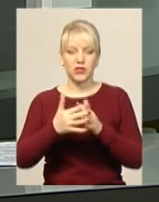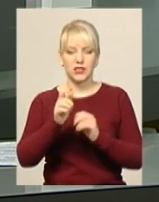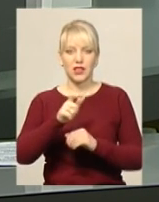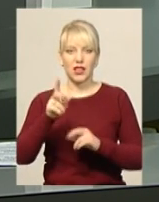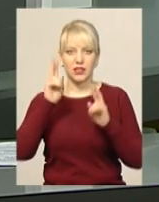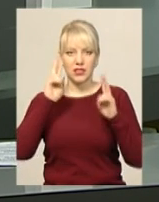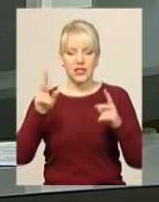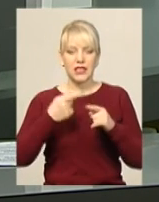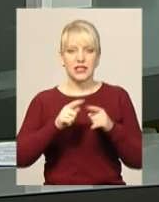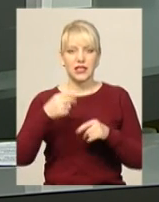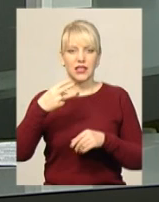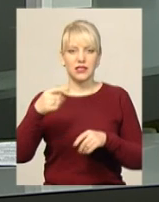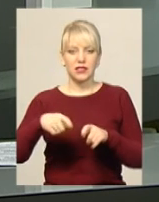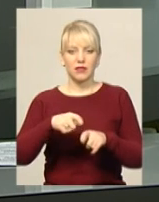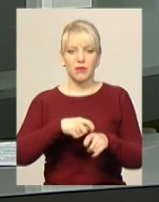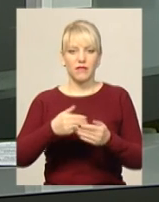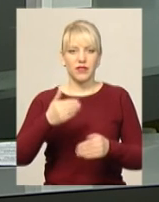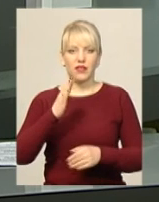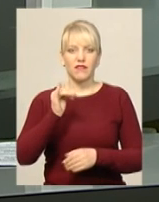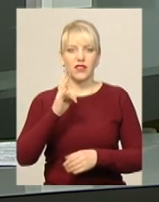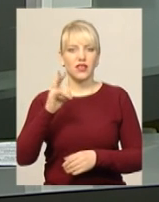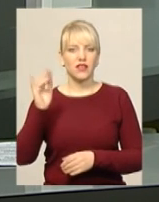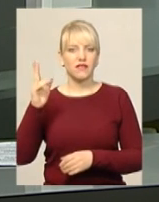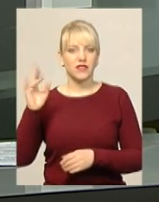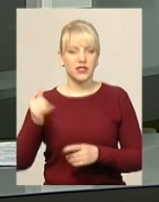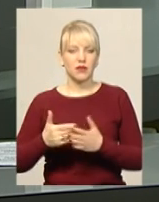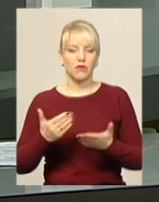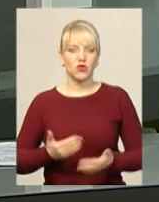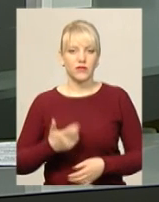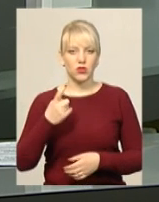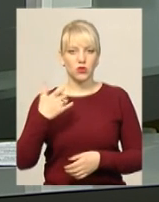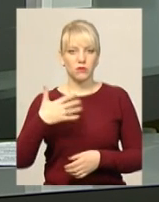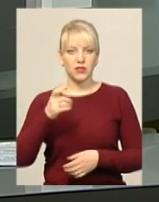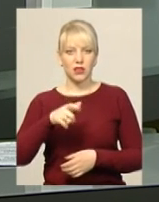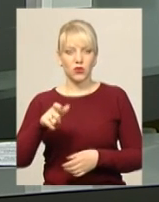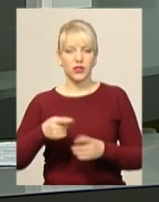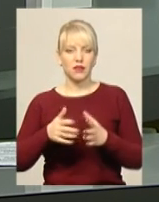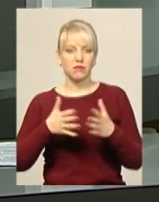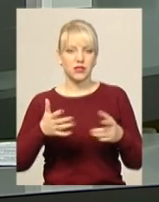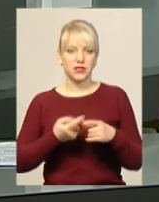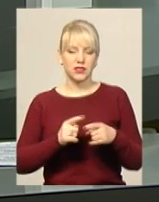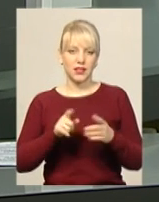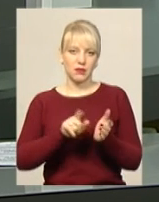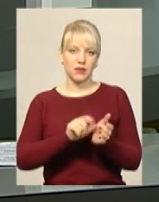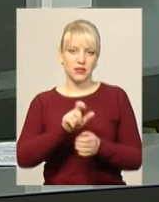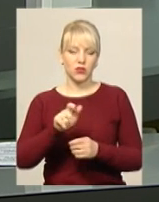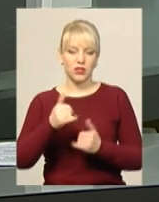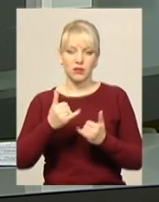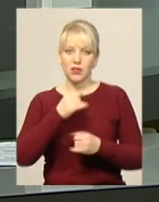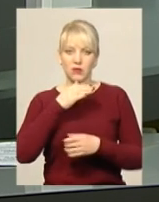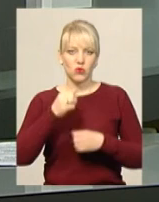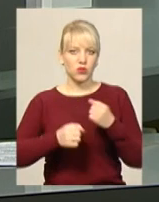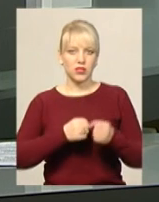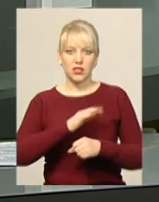знаходиться за 30 кілометрів від Віньківців. У селі проживають близько 150 людей, більшість – це пенсіонери. Вони кажуть, тепер не можуть